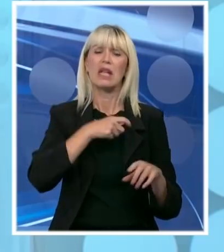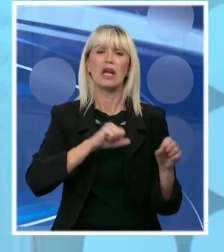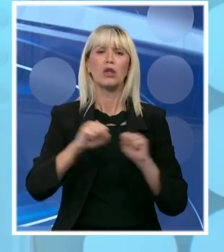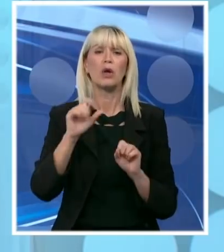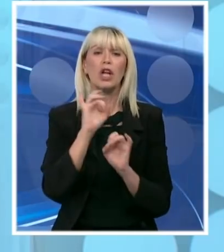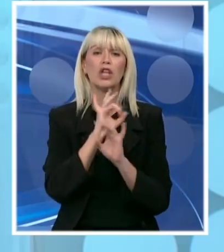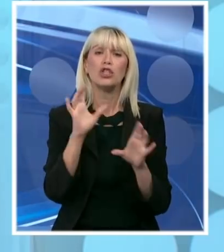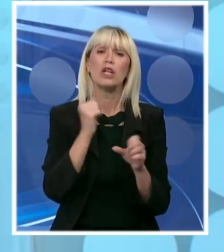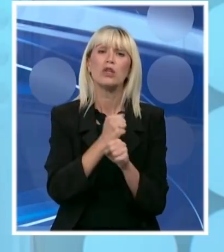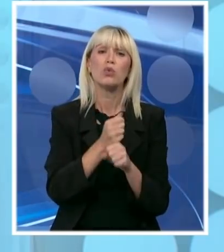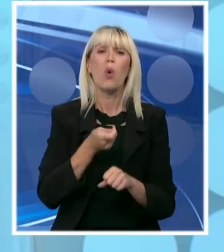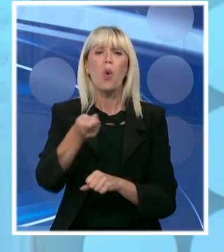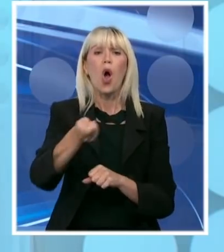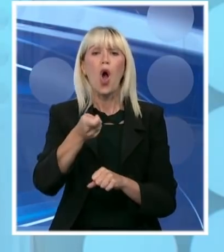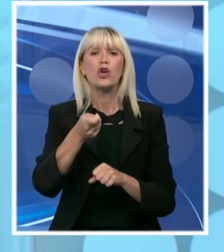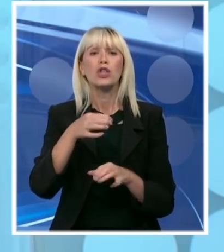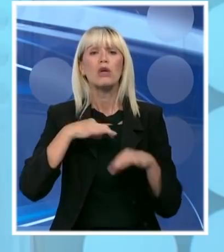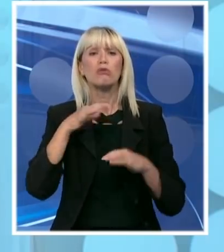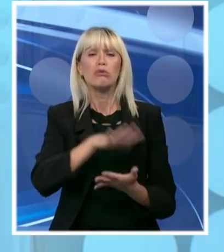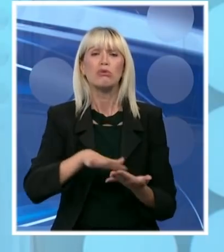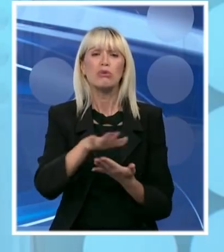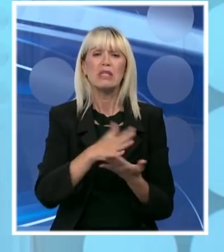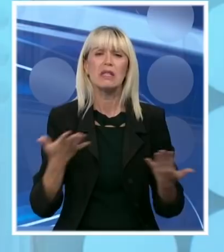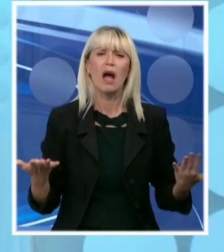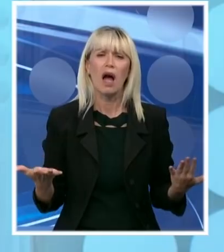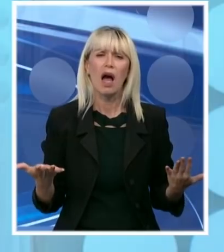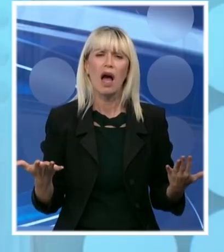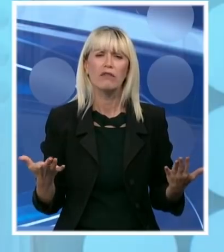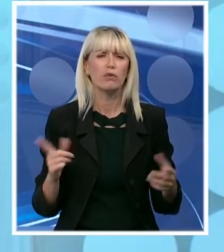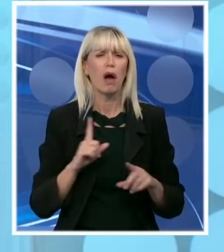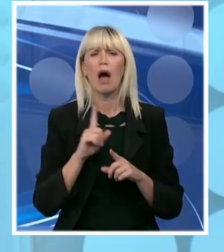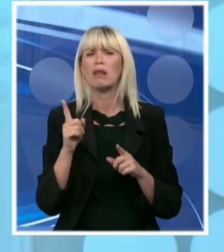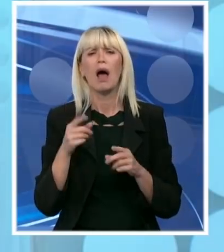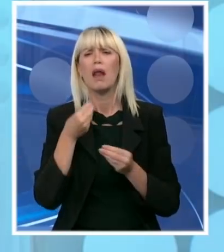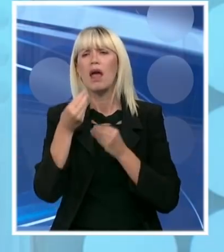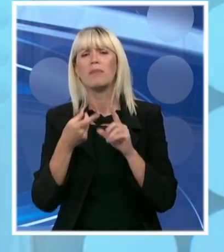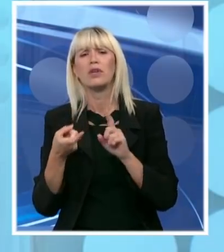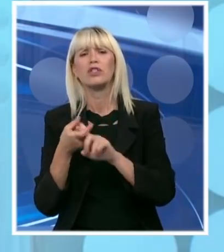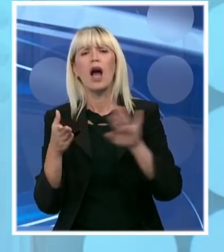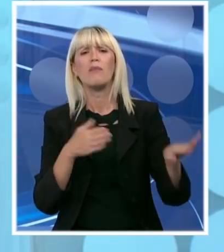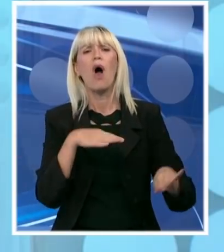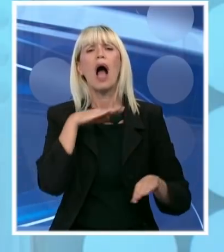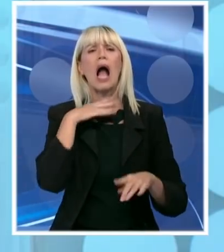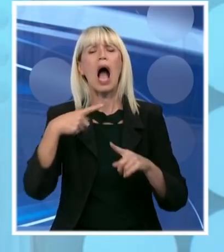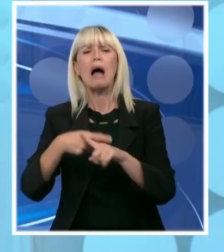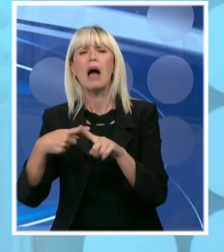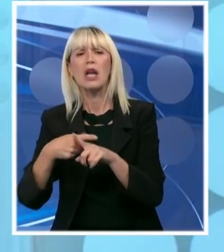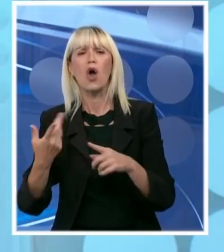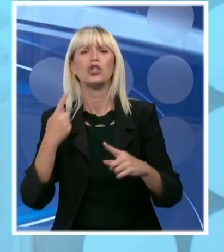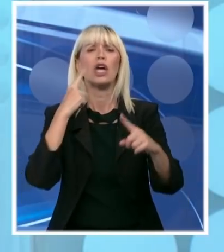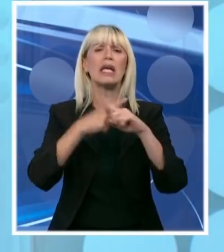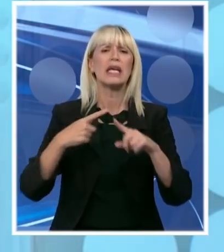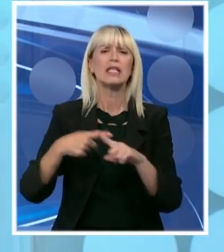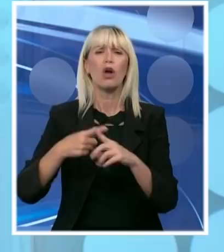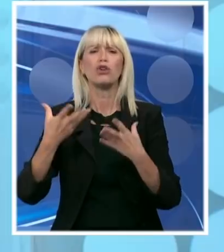Lončar. Nili linoleum u liftu niste promenili. Da ne govorimo o gamma nožu, x nožu, da ne govorimo o volikim silnim kliničkim centrima i